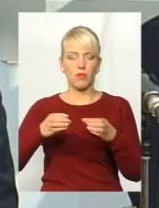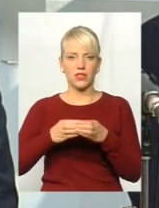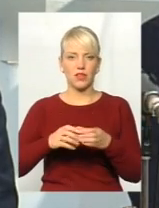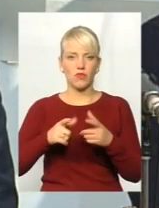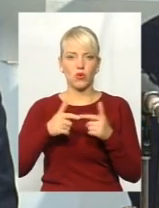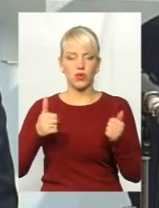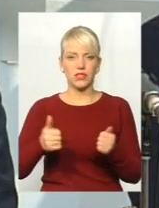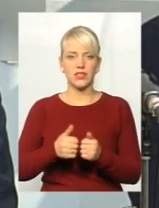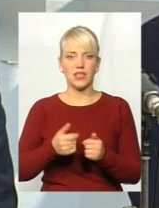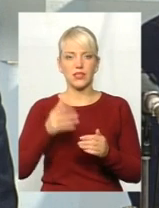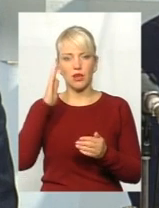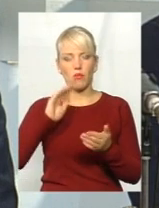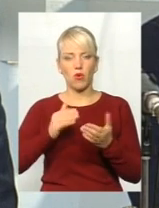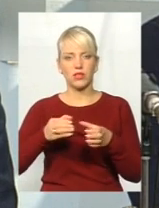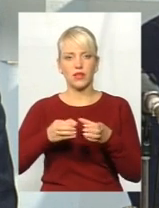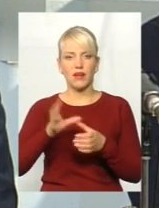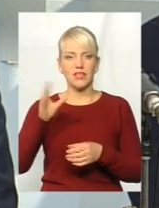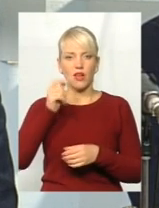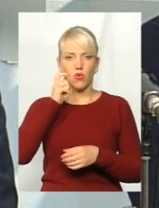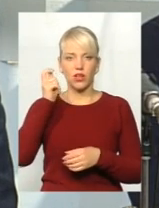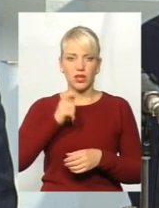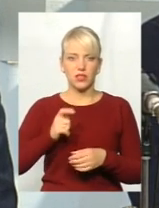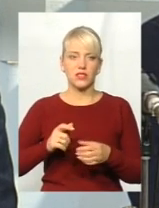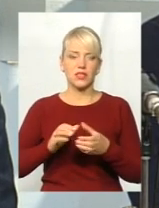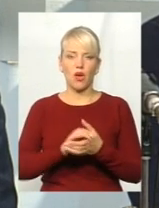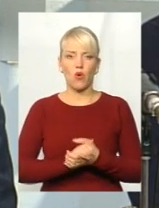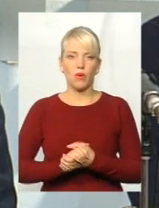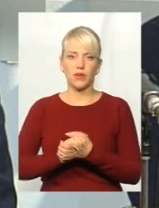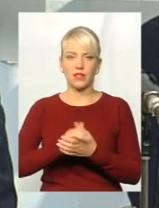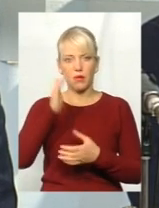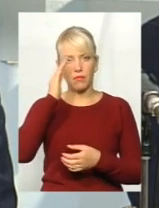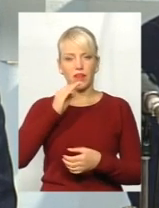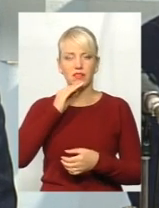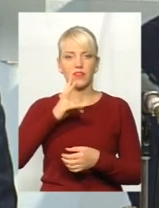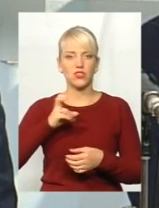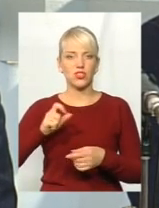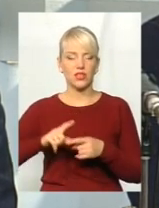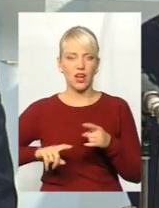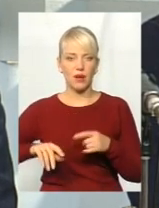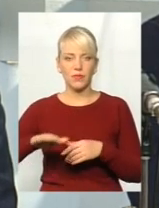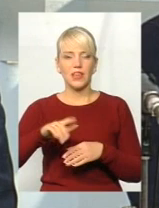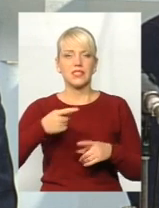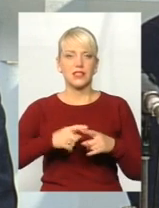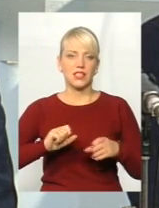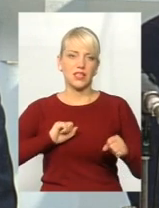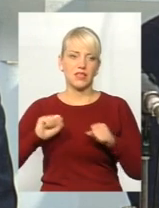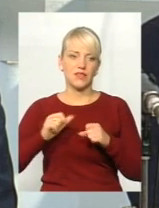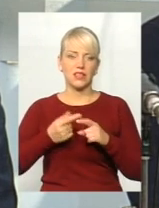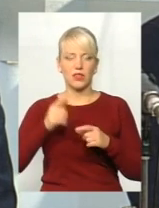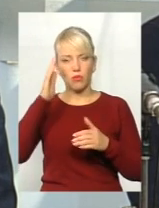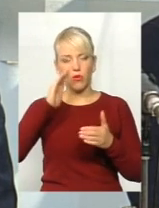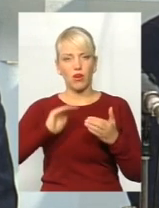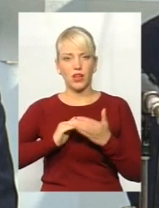організації політичної партії «Всеукраїнське об'єднання Батьківщина». Він же керівник депутатської фракції цієї поліцсили, член